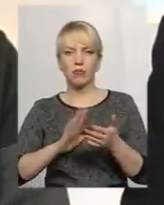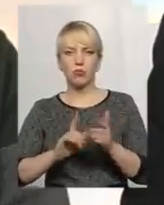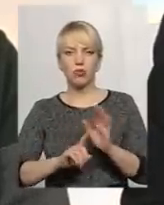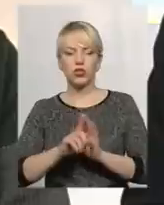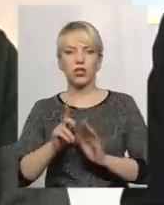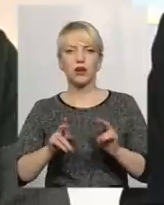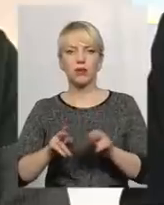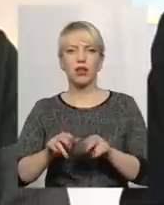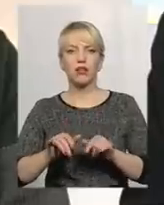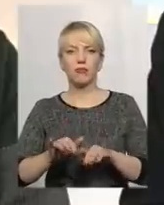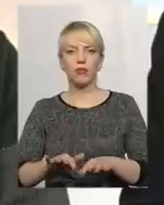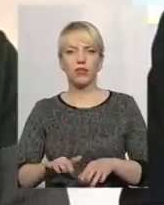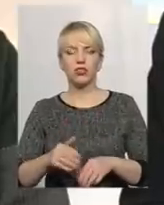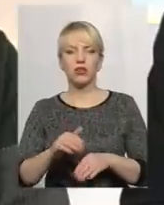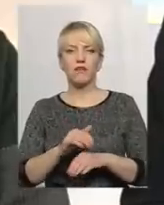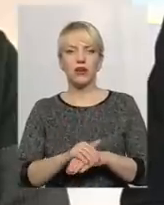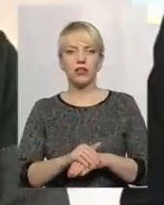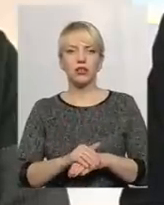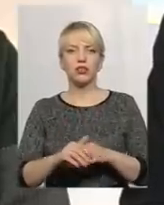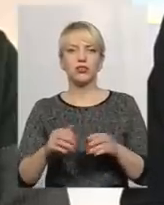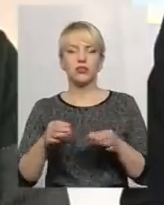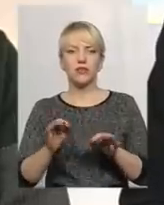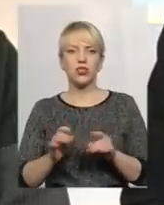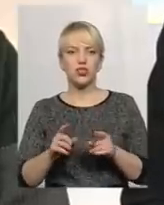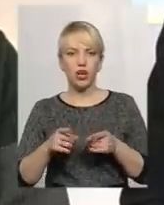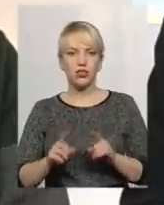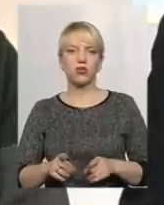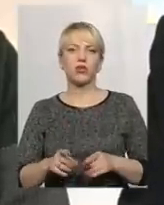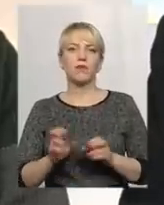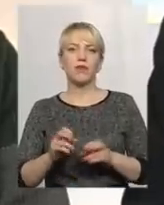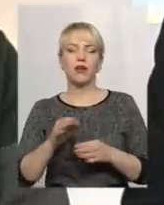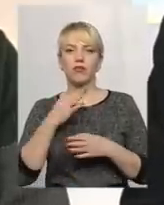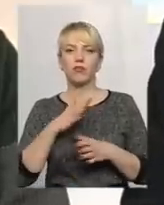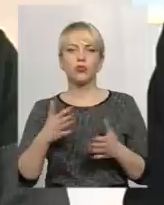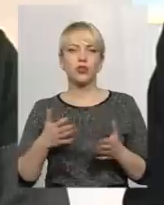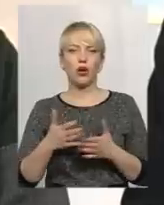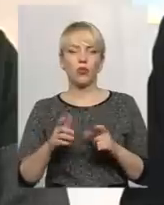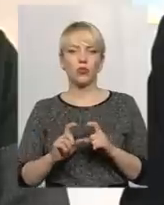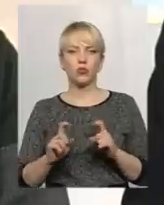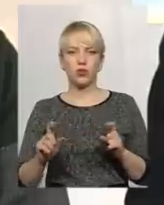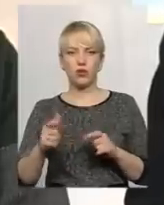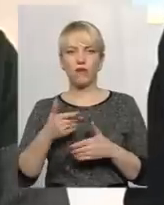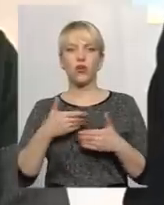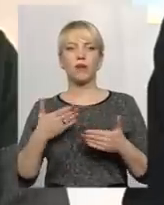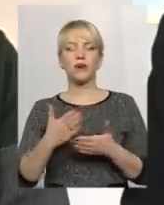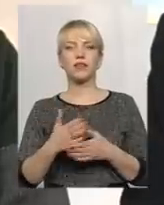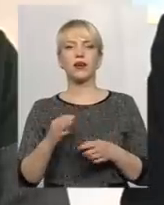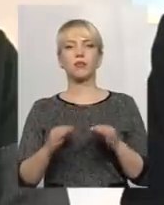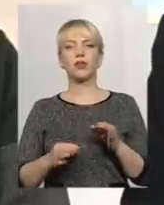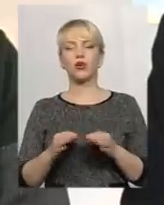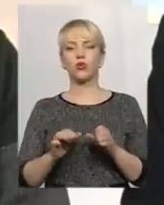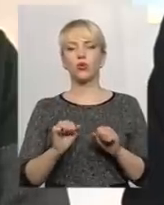Фактично, звичайно, як в будь-якої установи, а ми є передохоронною установою,